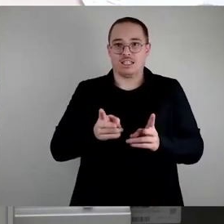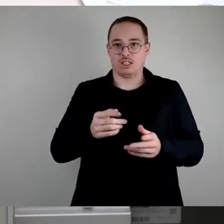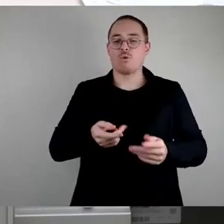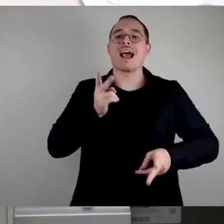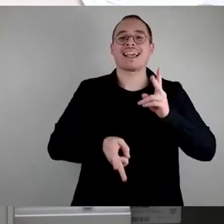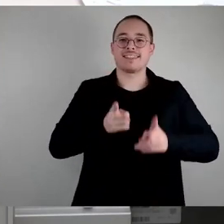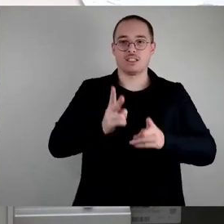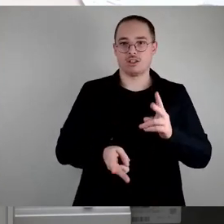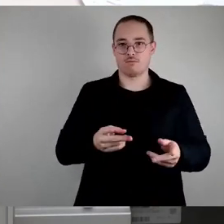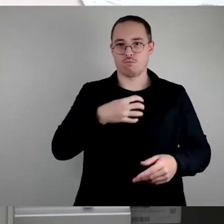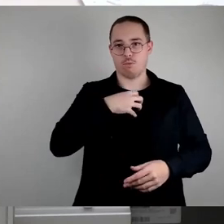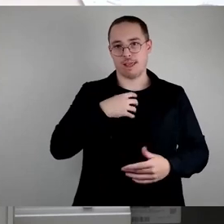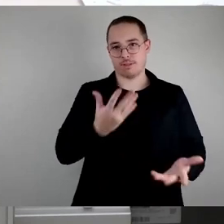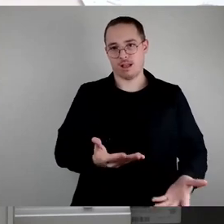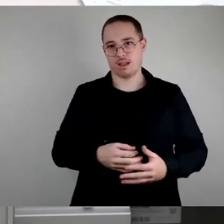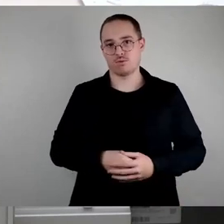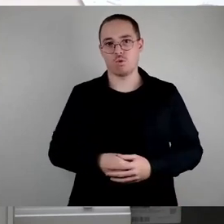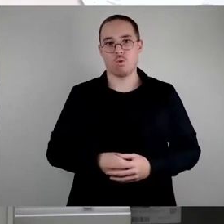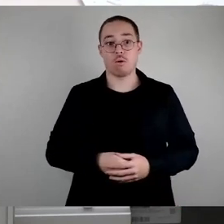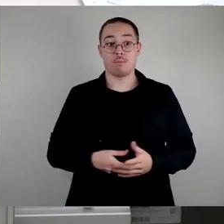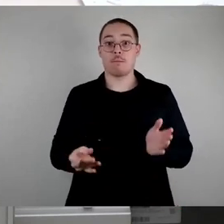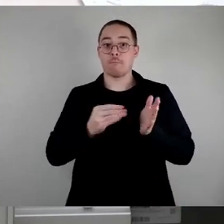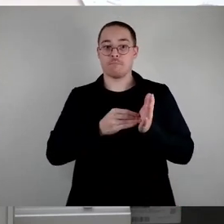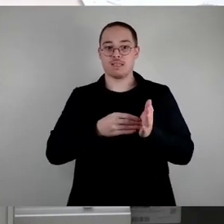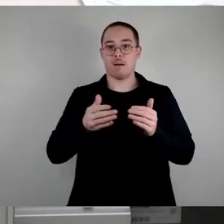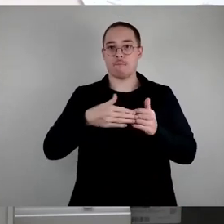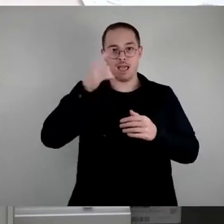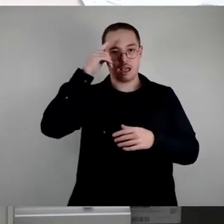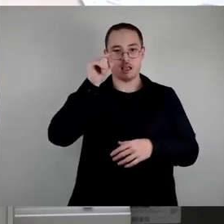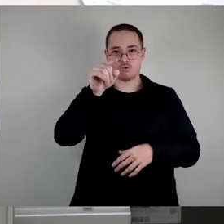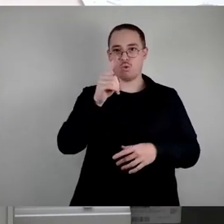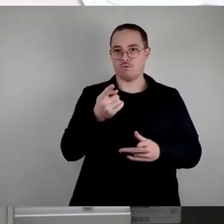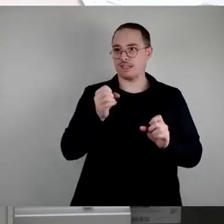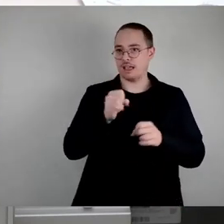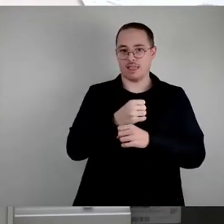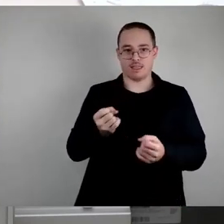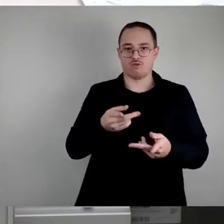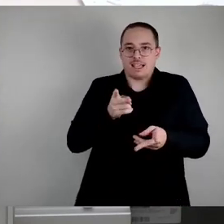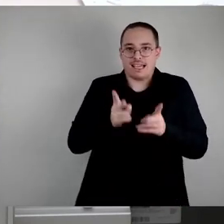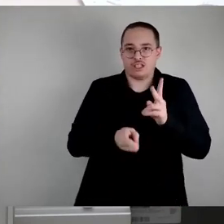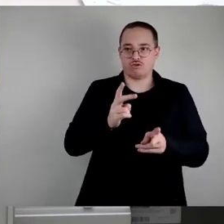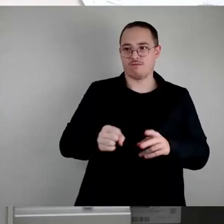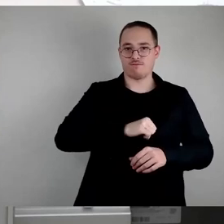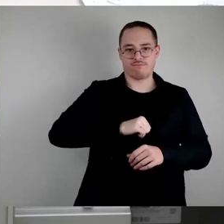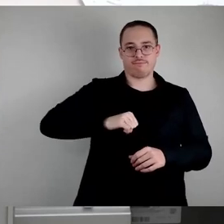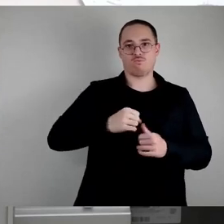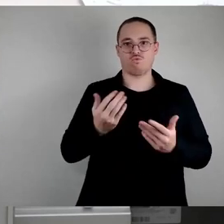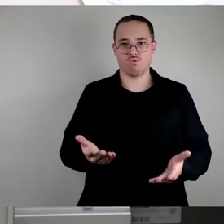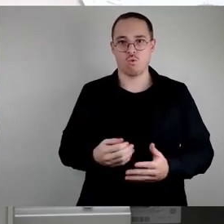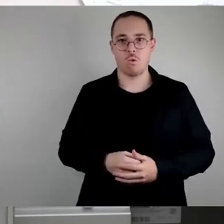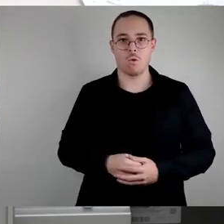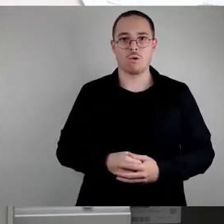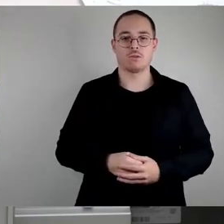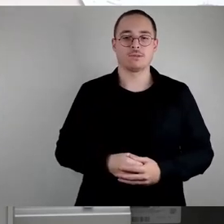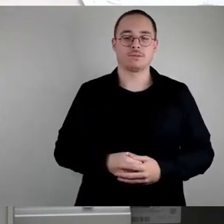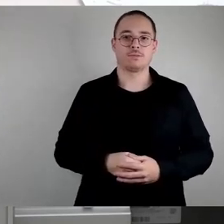Ein Mieterbeirat hat keine wehrfähigen Rechte, er ist im Prinzip eine Kanalisierung von Kommunikation. Und